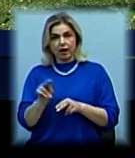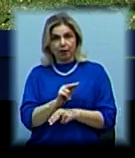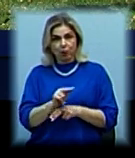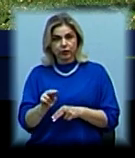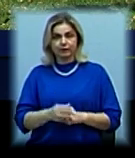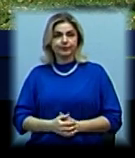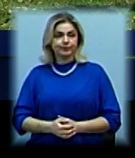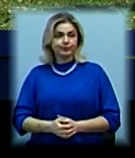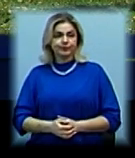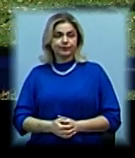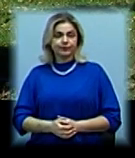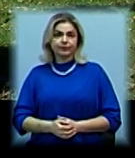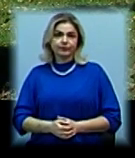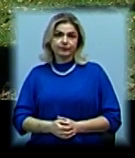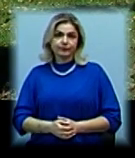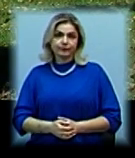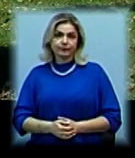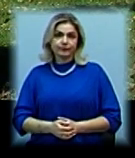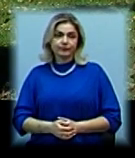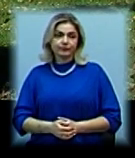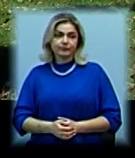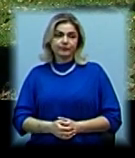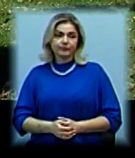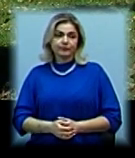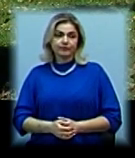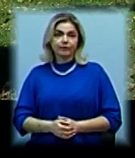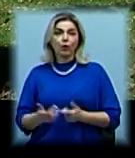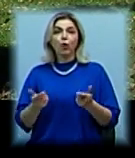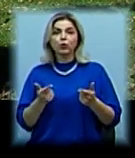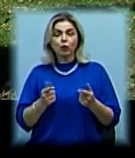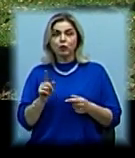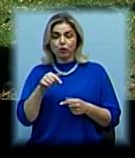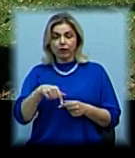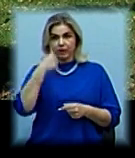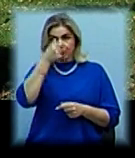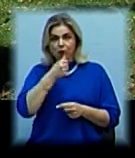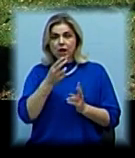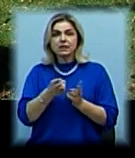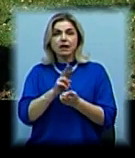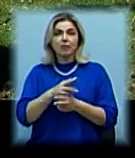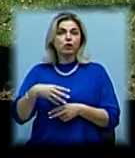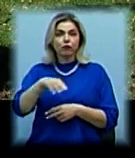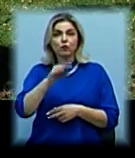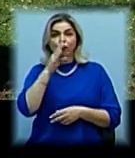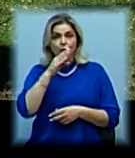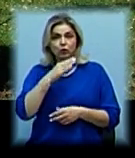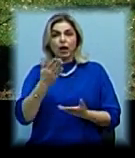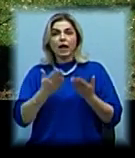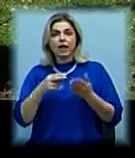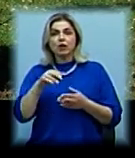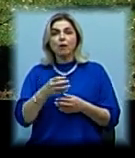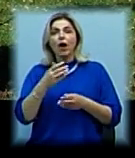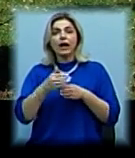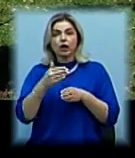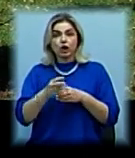Цьогоріч ми в будинку зробили, закінчили каналізацію, повністю ремонт. Готимось до того, що цьогоріч ми замінимо воду всю. І якщо потепимо кредити,